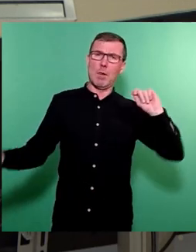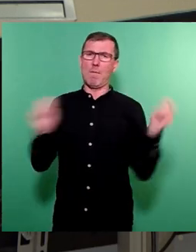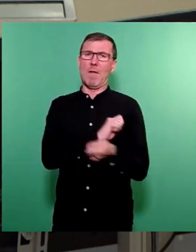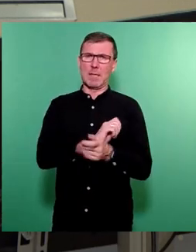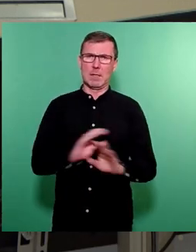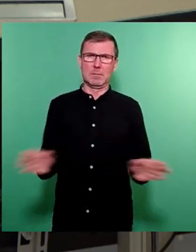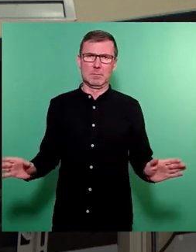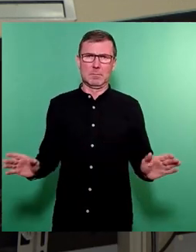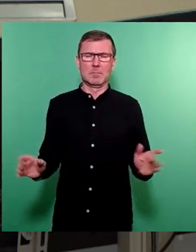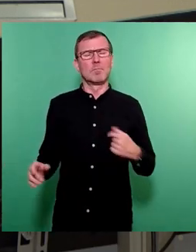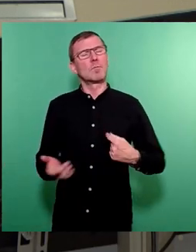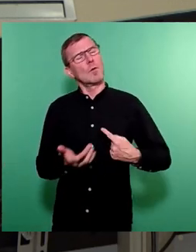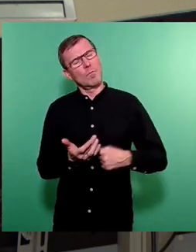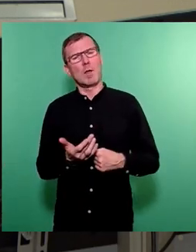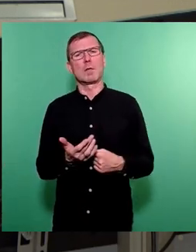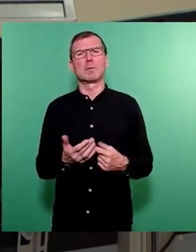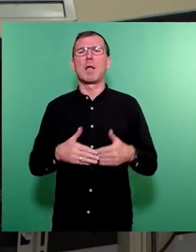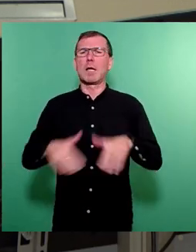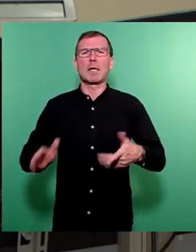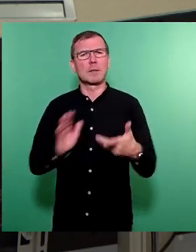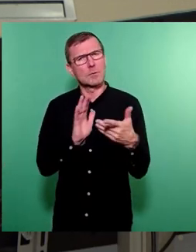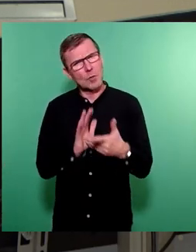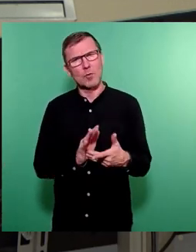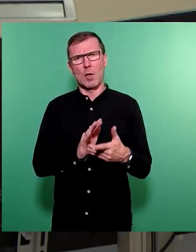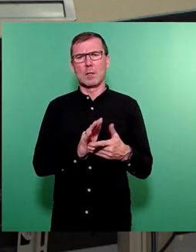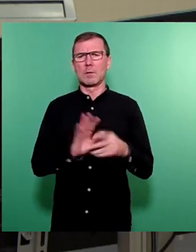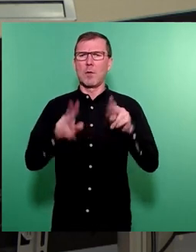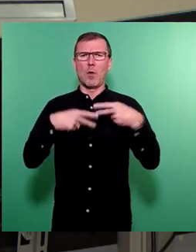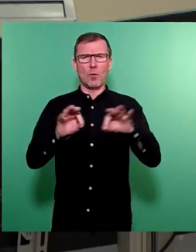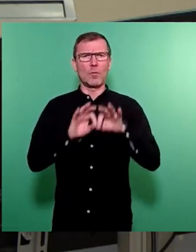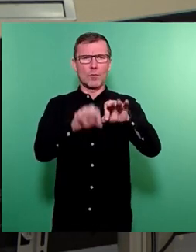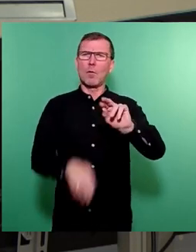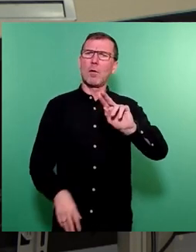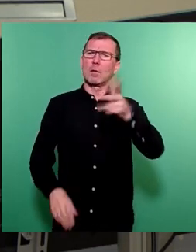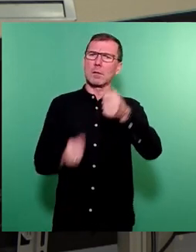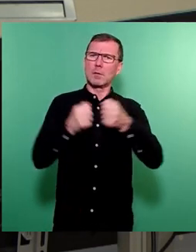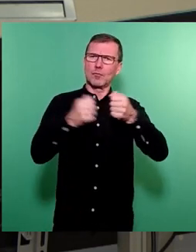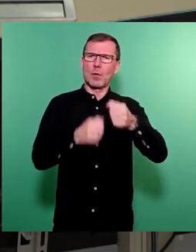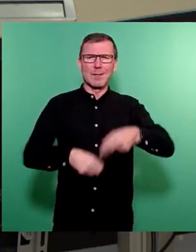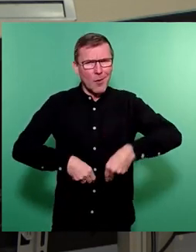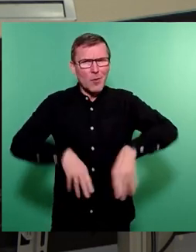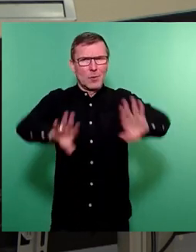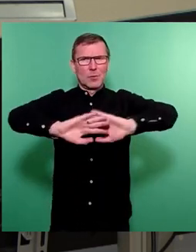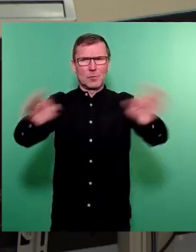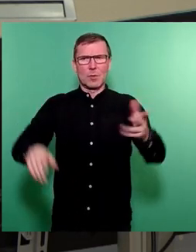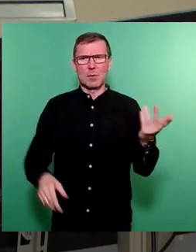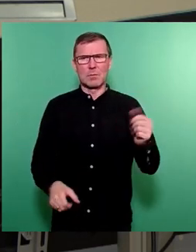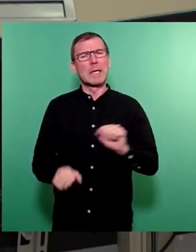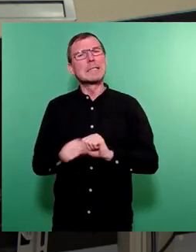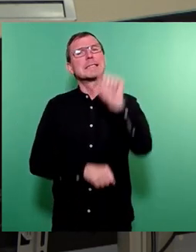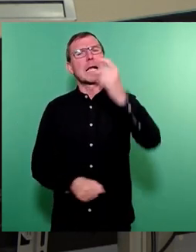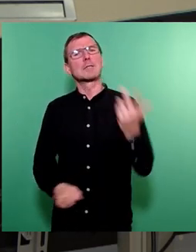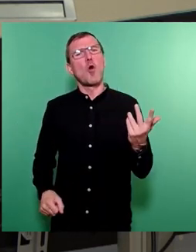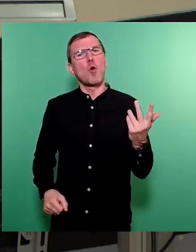fordern zum Beispiel Grenzkontrollen und Rückführung in sichere Stichstaaten. Alles findet nicht statt. Sanktionen, wenn die